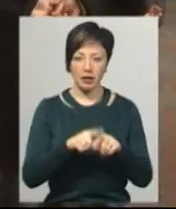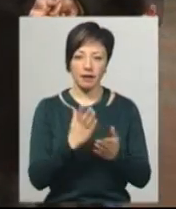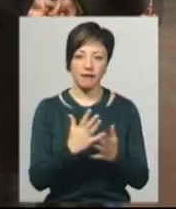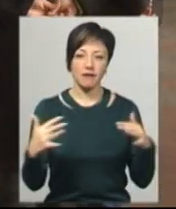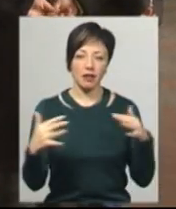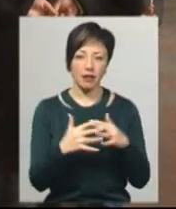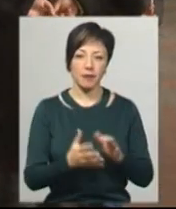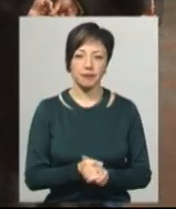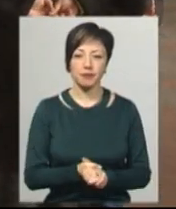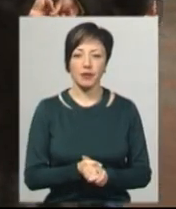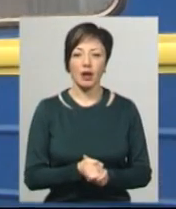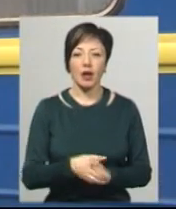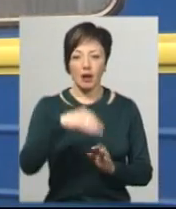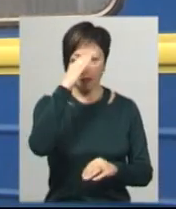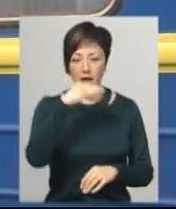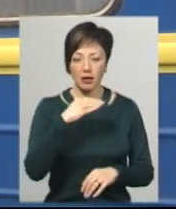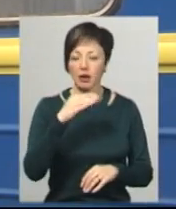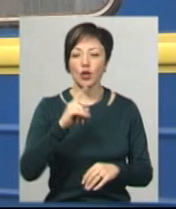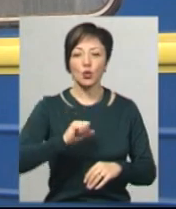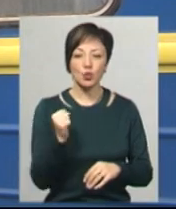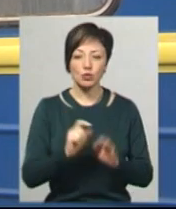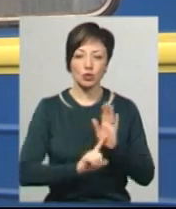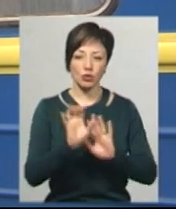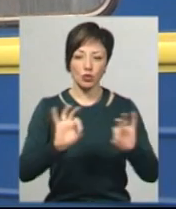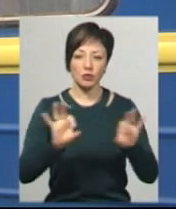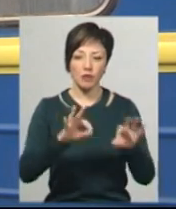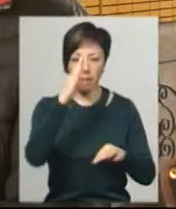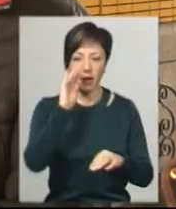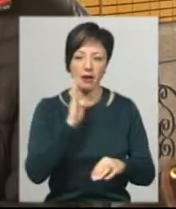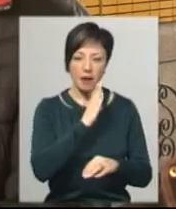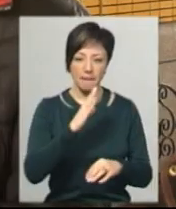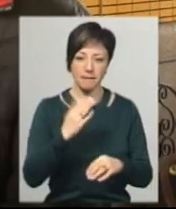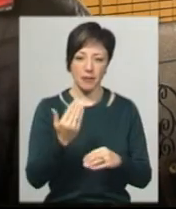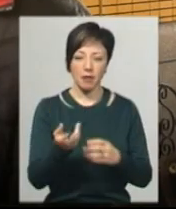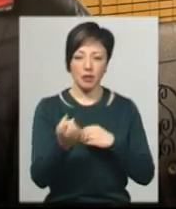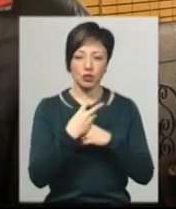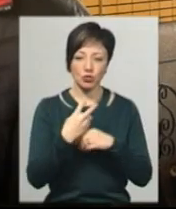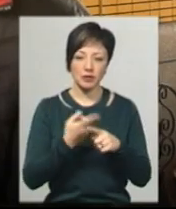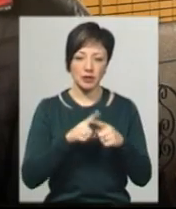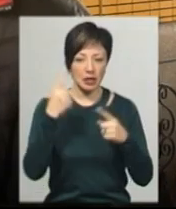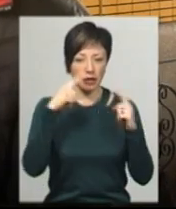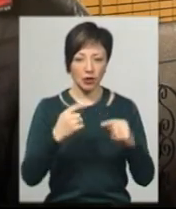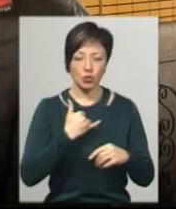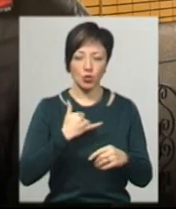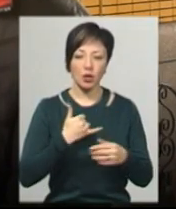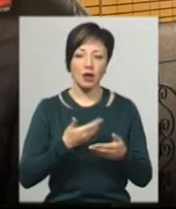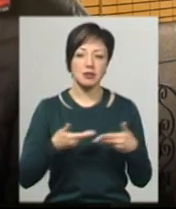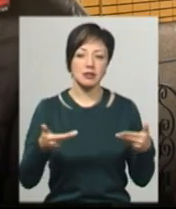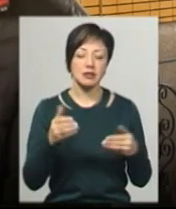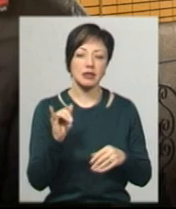Владислав Бондар про бажання зробити іменний потяг спочатку розповів батькам Максима. Він прийшов з цією ідеєю до нас і